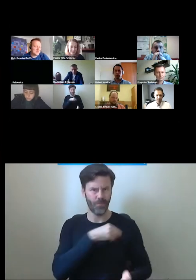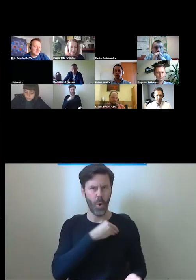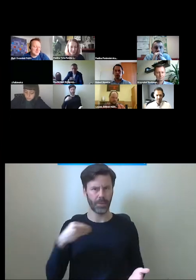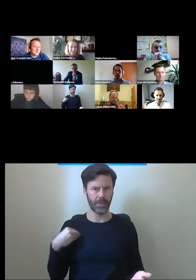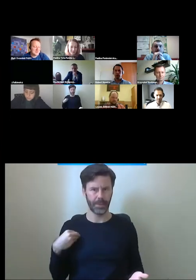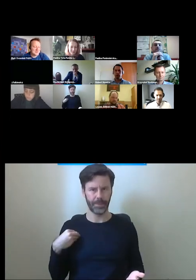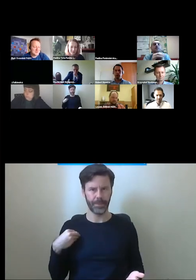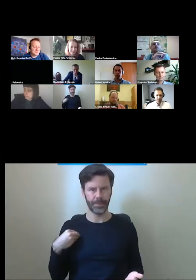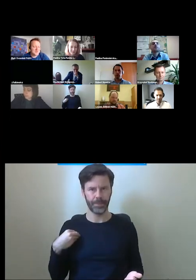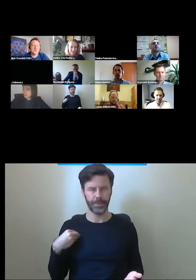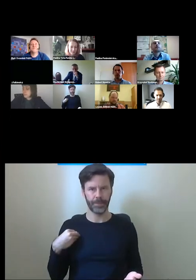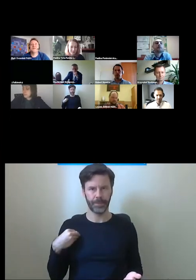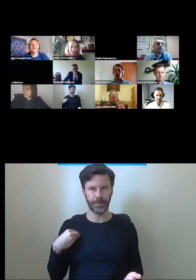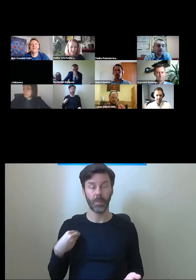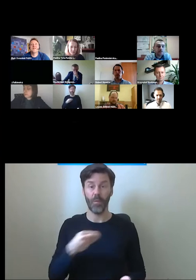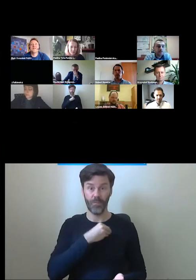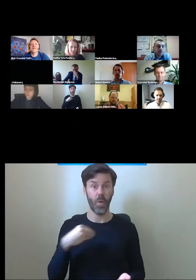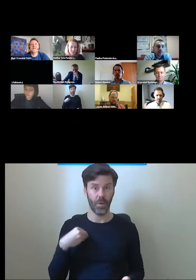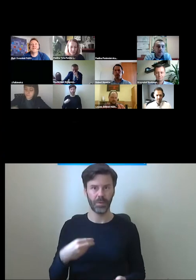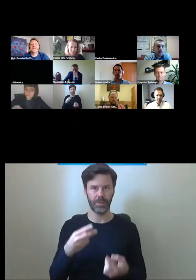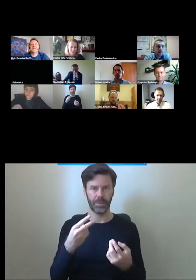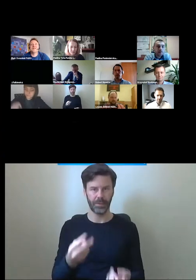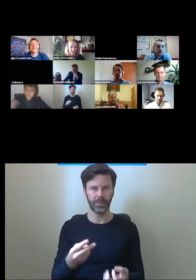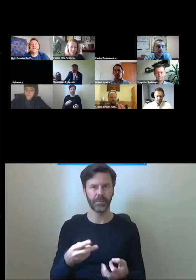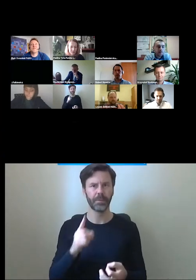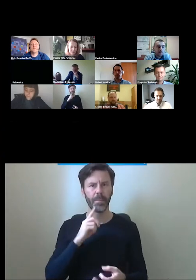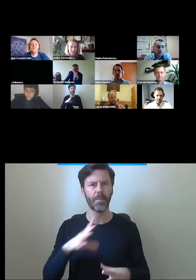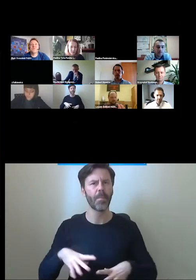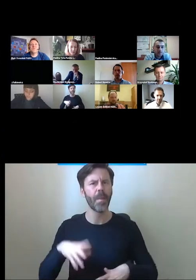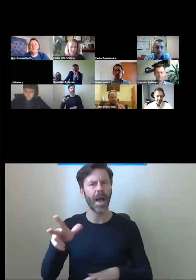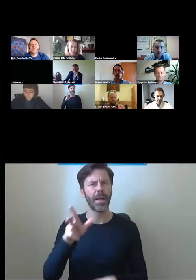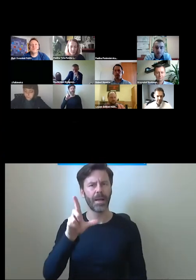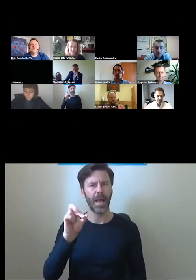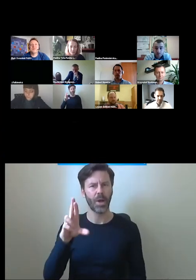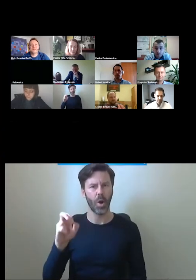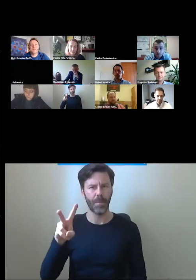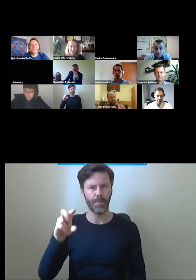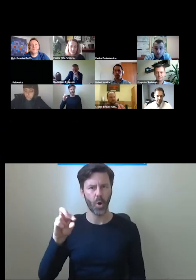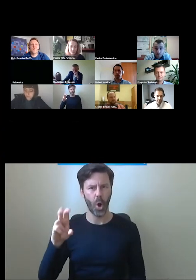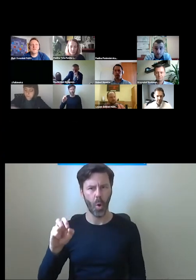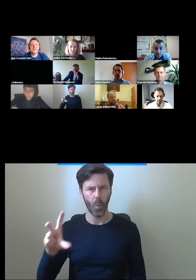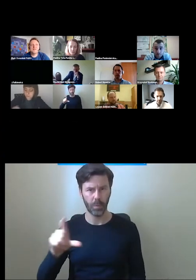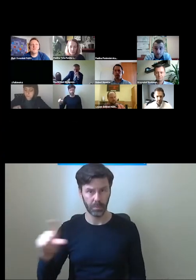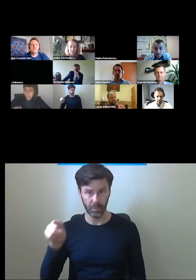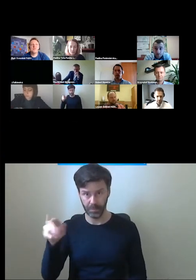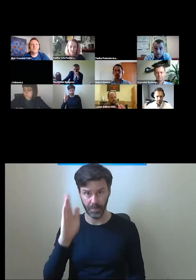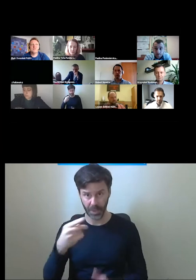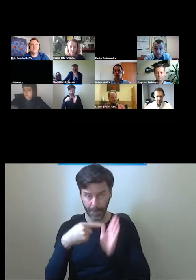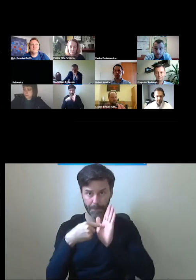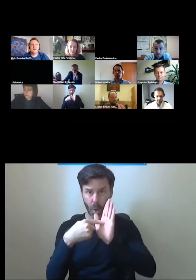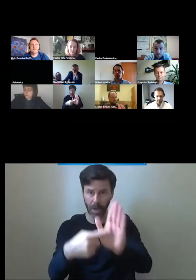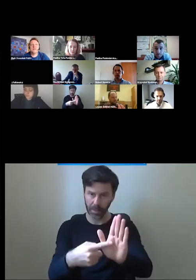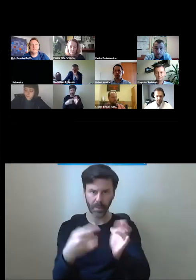i tutaj Pan z Karol Porwą będzie nam pokazywał